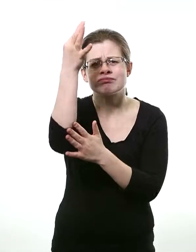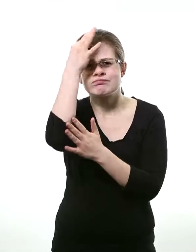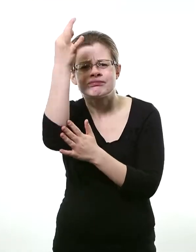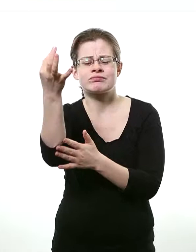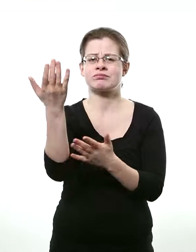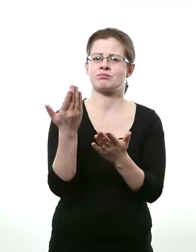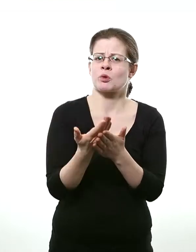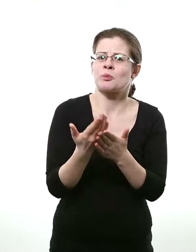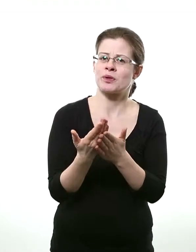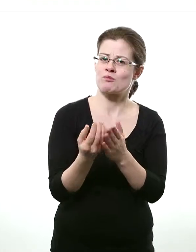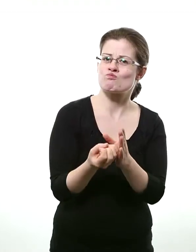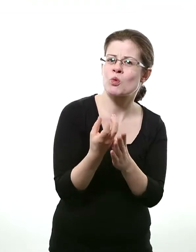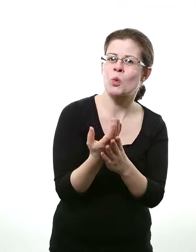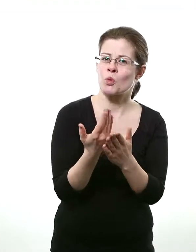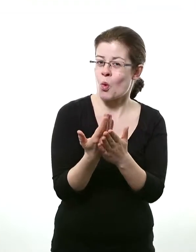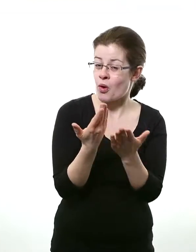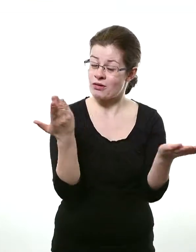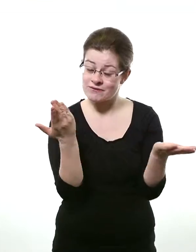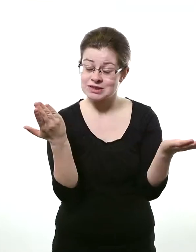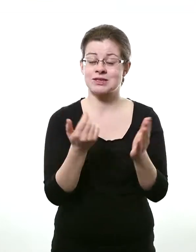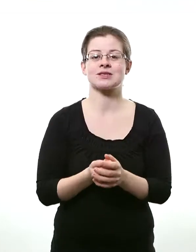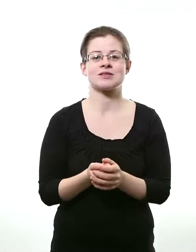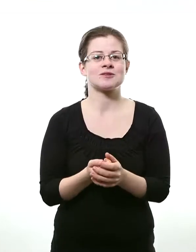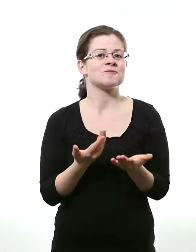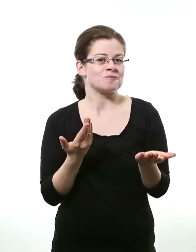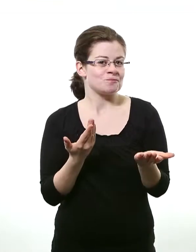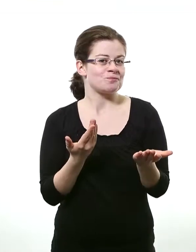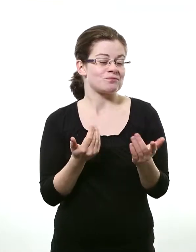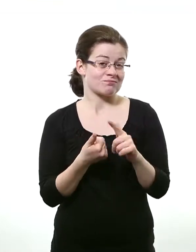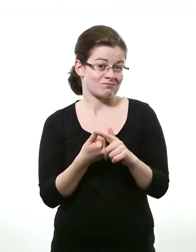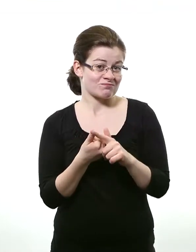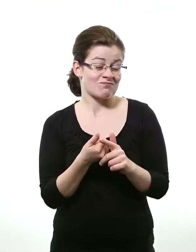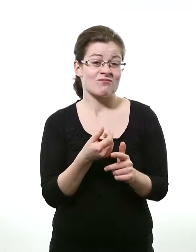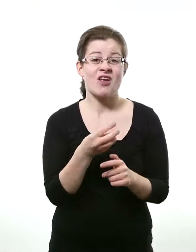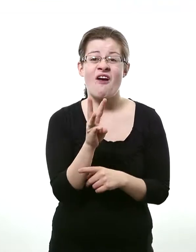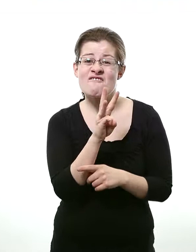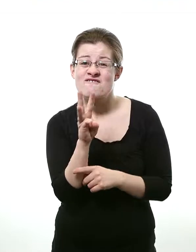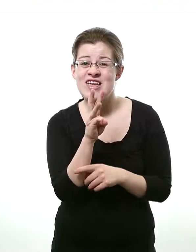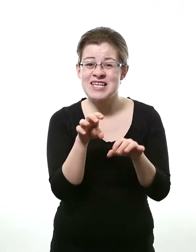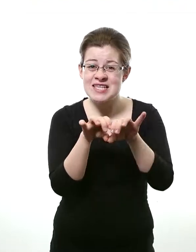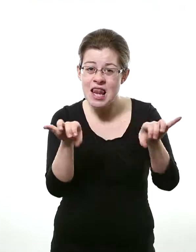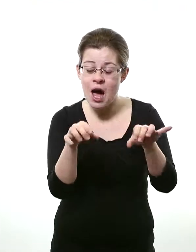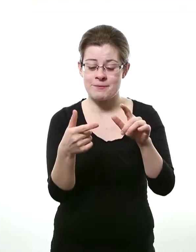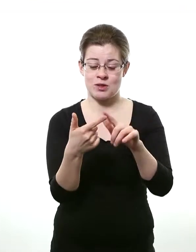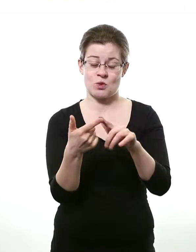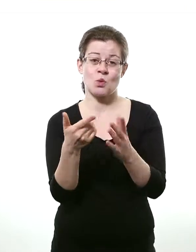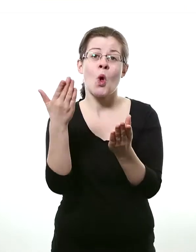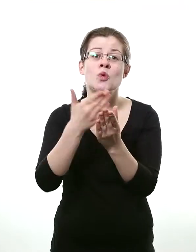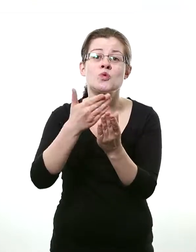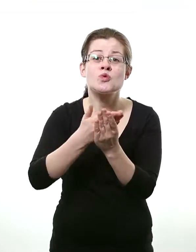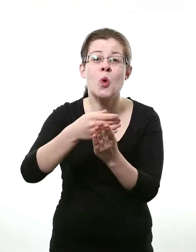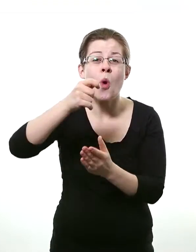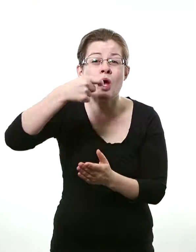hier, auf die wir stolz sind, zum Beispiel die Whisky-Salami, aber auch die Dönersuppe. Sie gehen reißend weg.